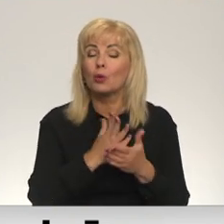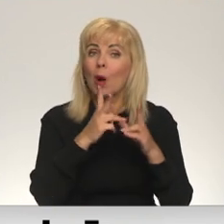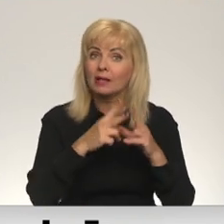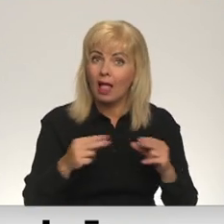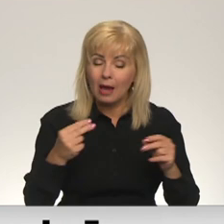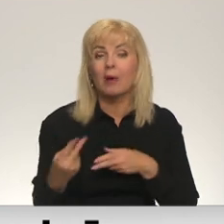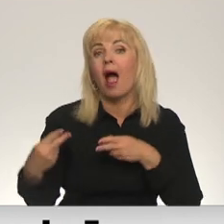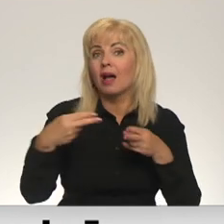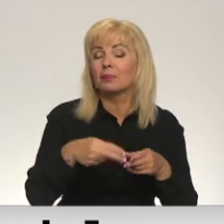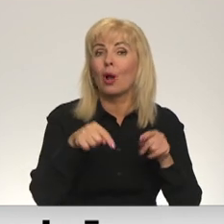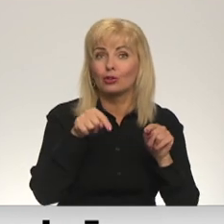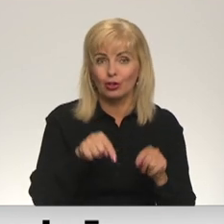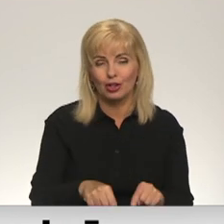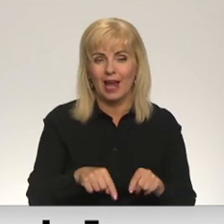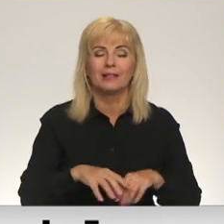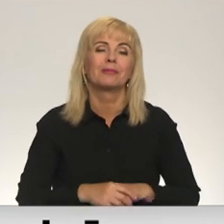šeit nokļuvu.